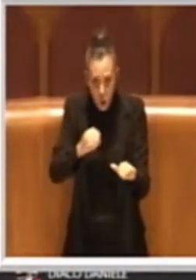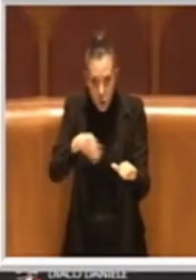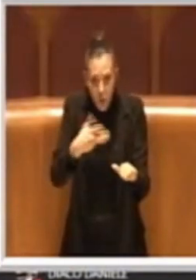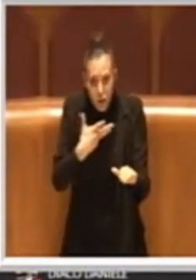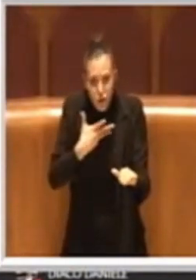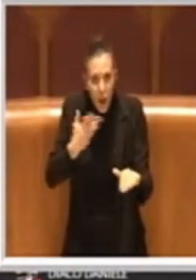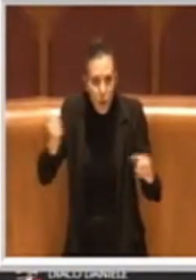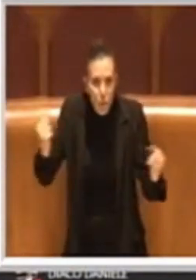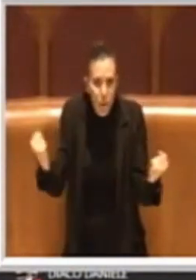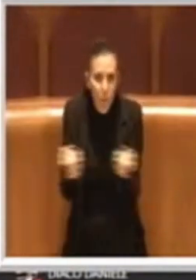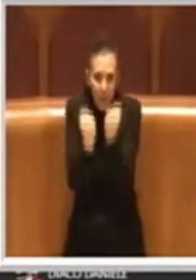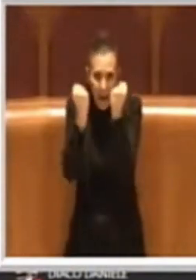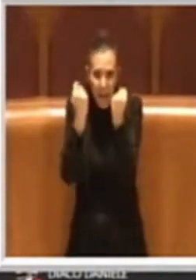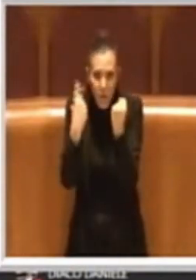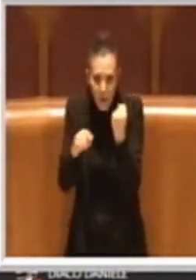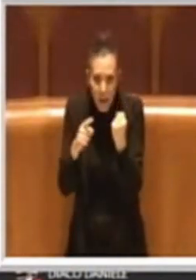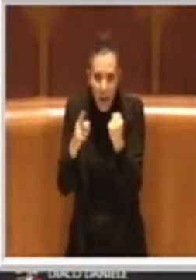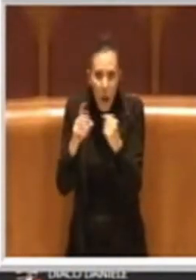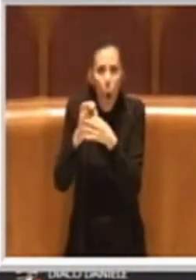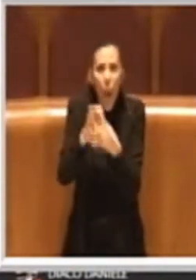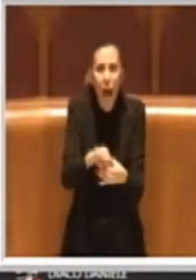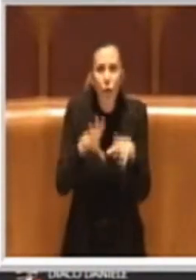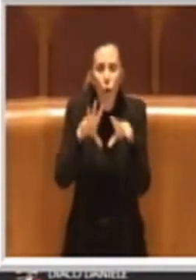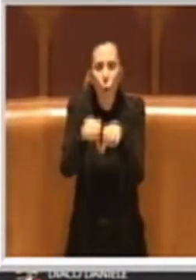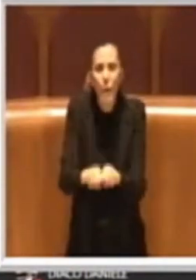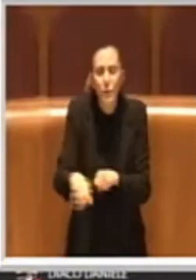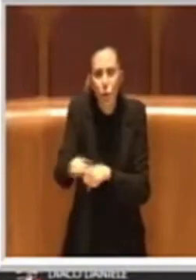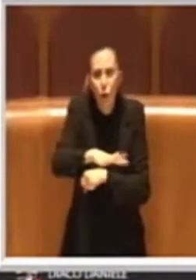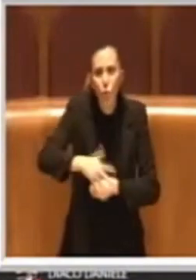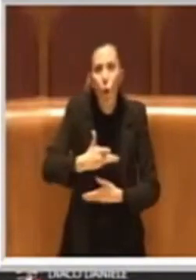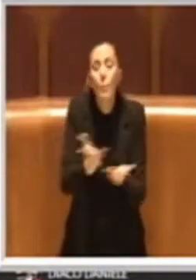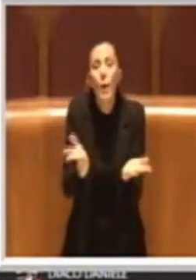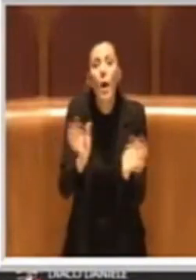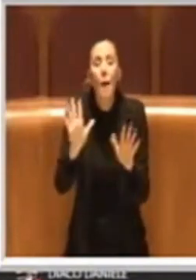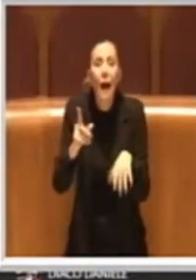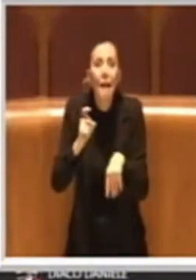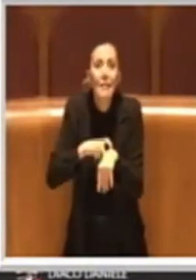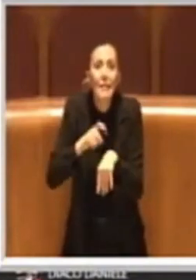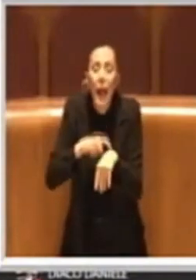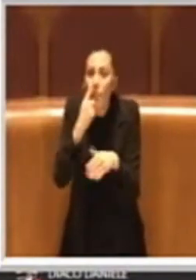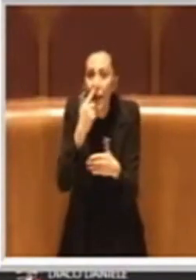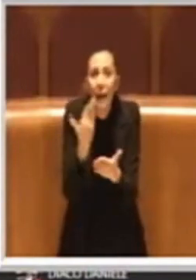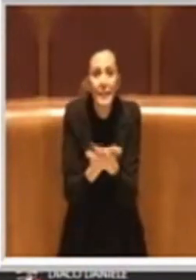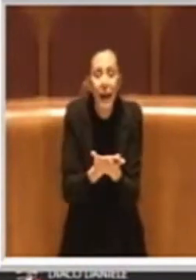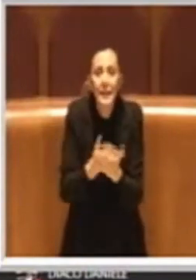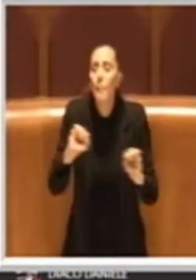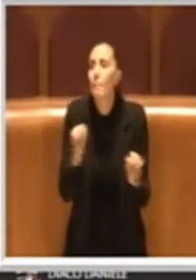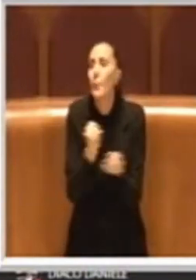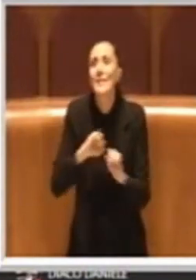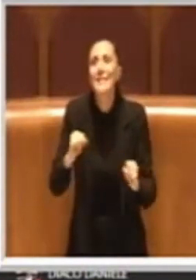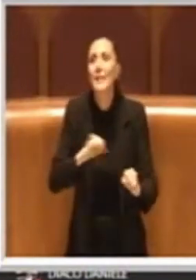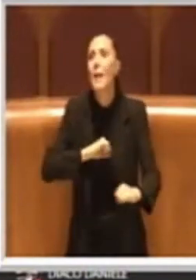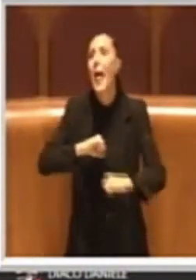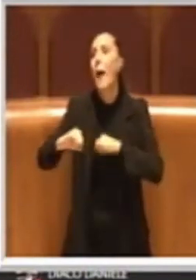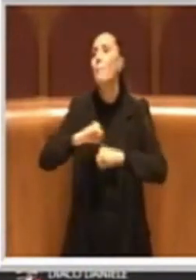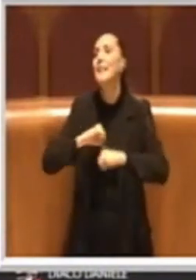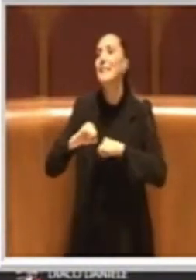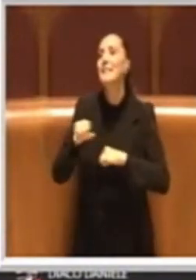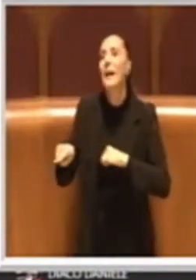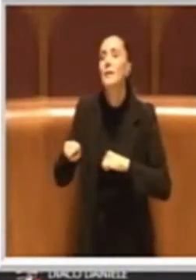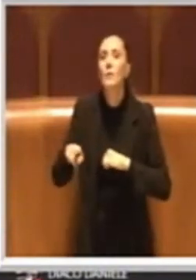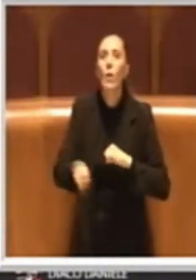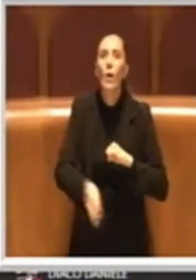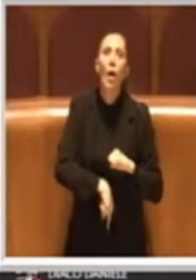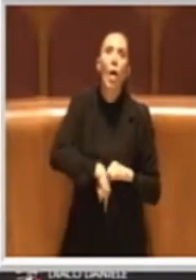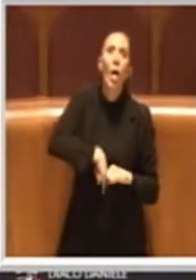nell'occupazione di suolo pubblico, però in tempi certi non è possibile che un'amministrazione ci metta anni per